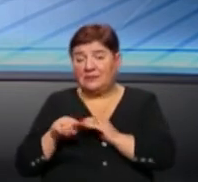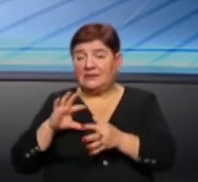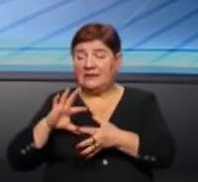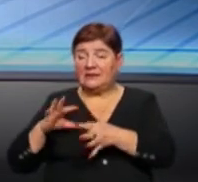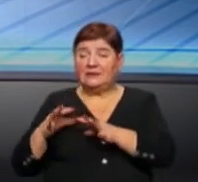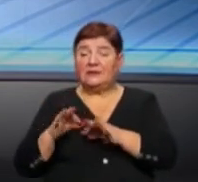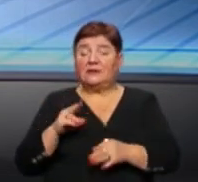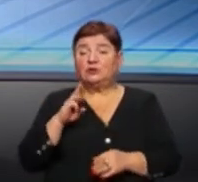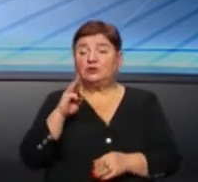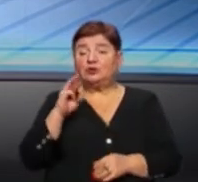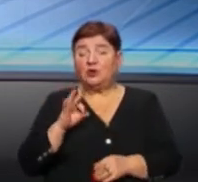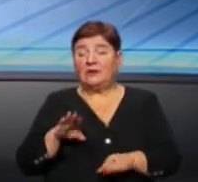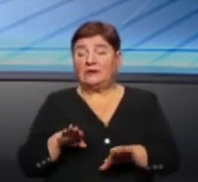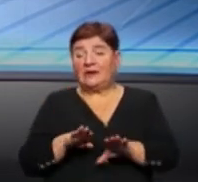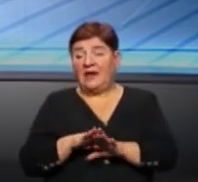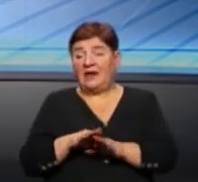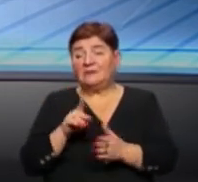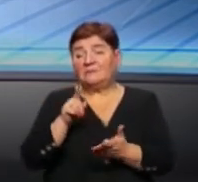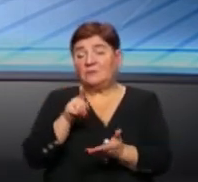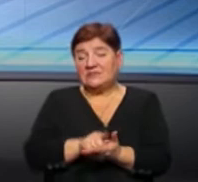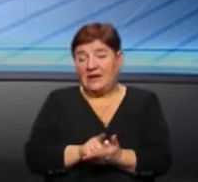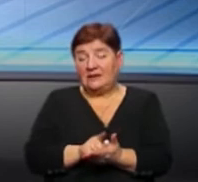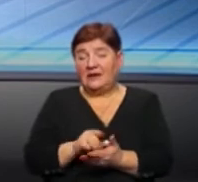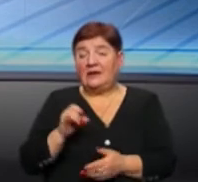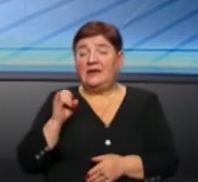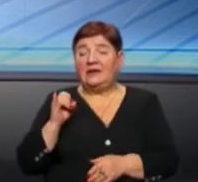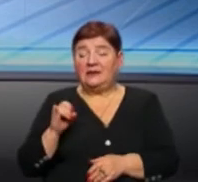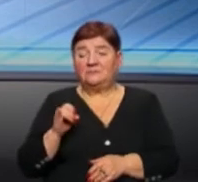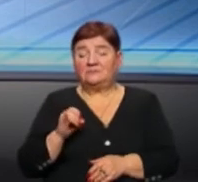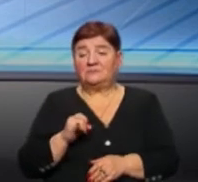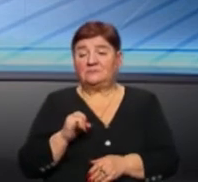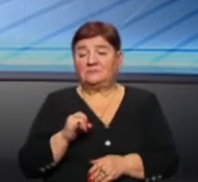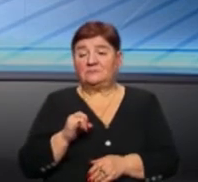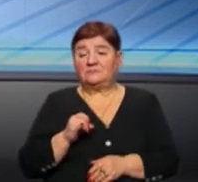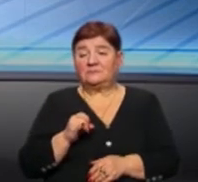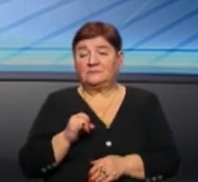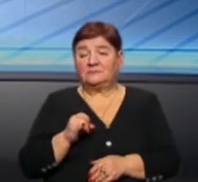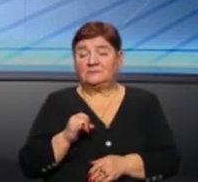таке вакансія про роботу. І,